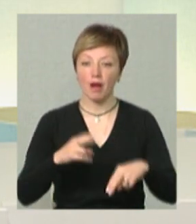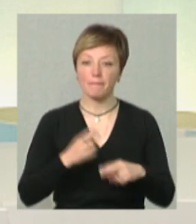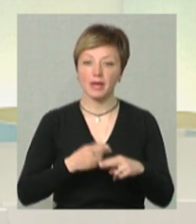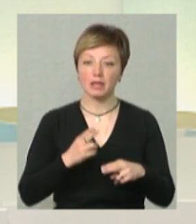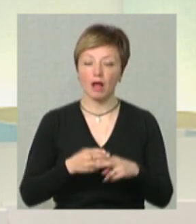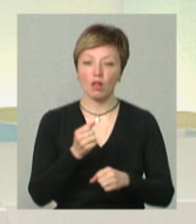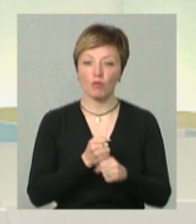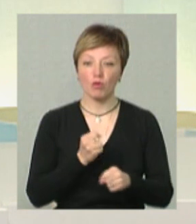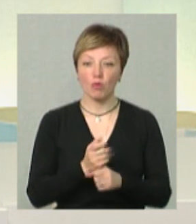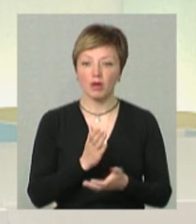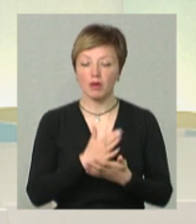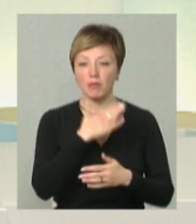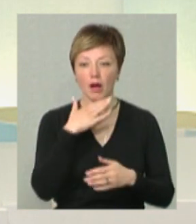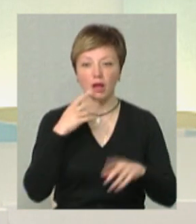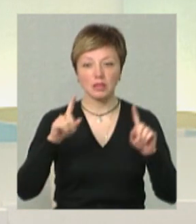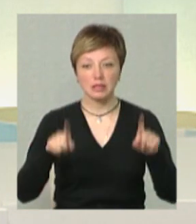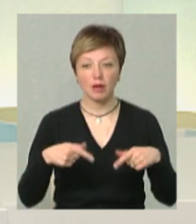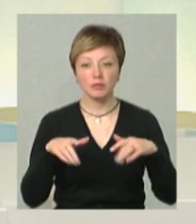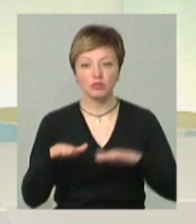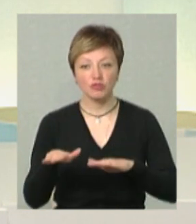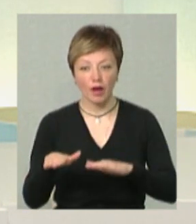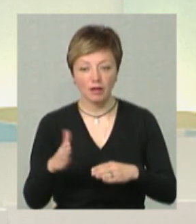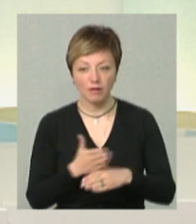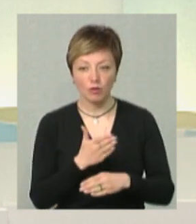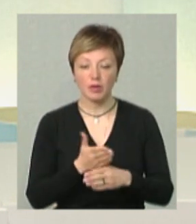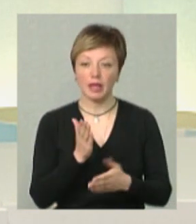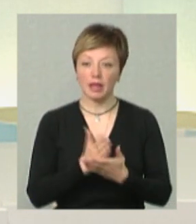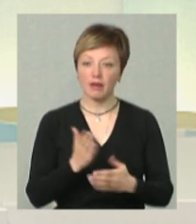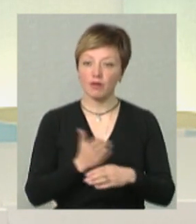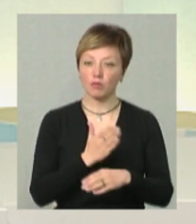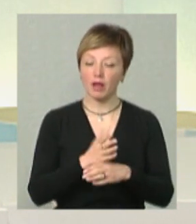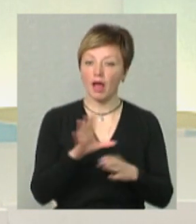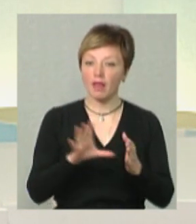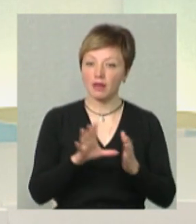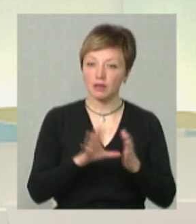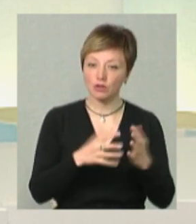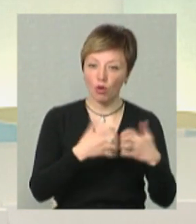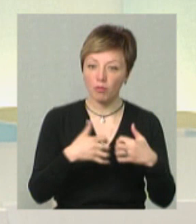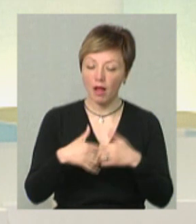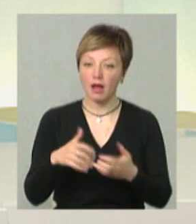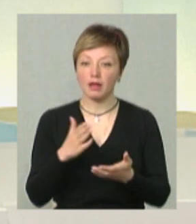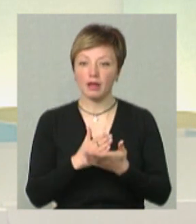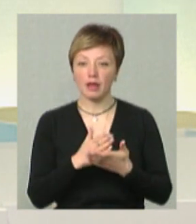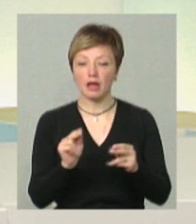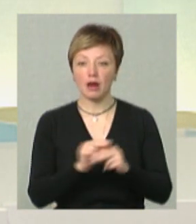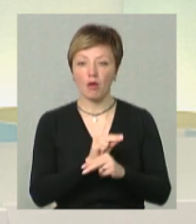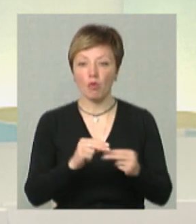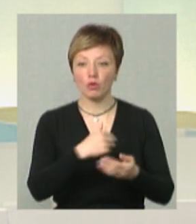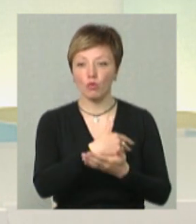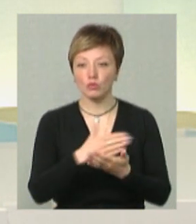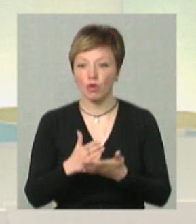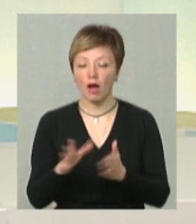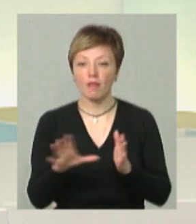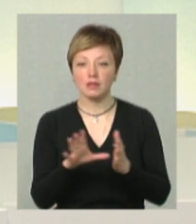багато запитів від швейних виробництв, є виробники електричного обладнання, є ремонт і обслуговування